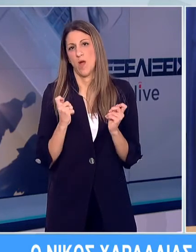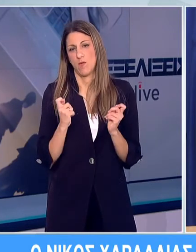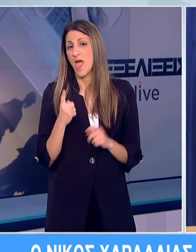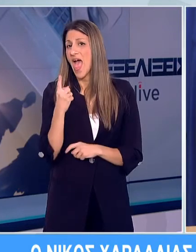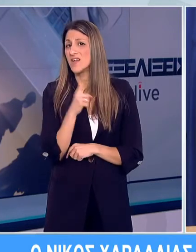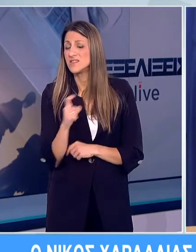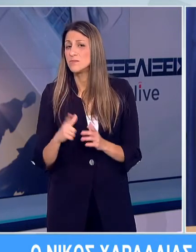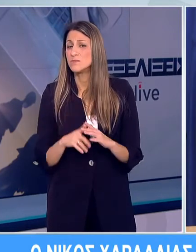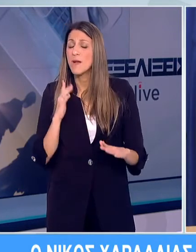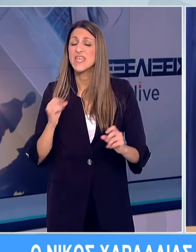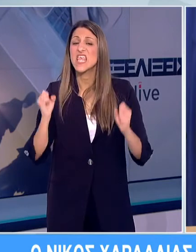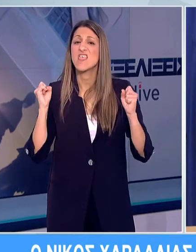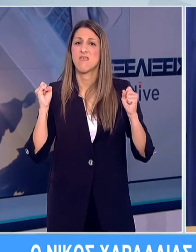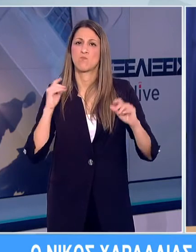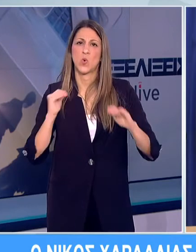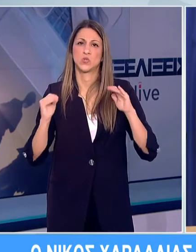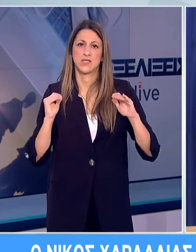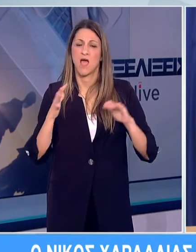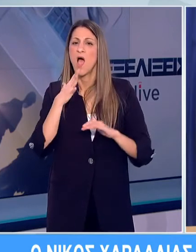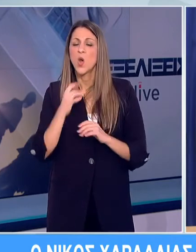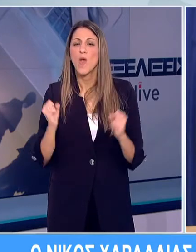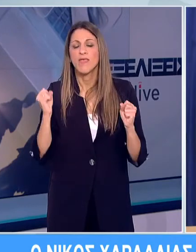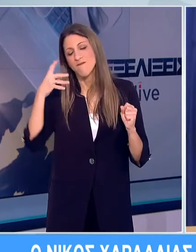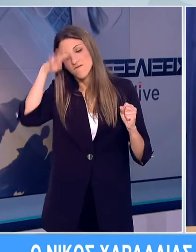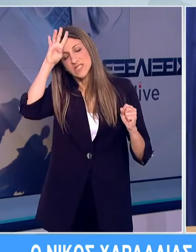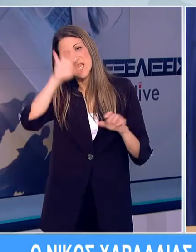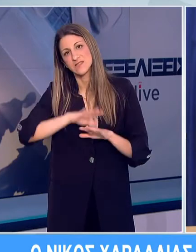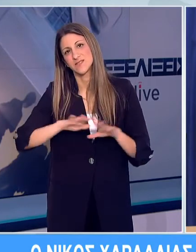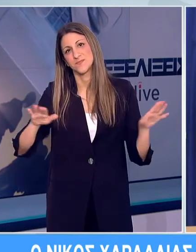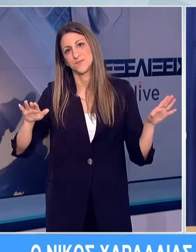ζητούμενο, να διαφυλάξουμε τη δημόσια υγεία. Τίποτα περισσότερο και τίποτα λιγότερο.